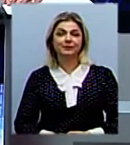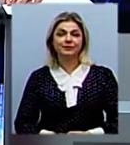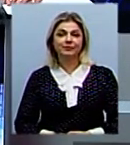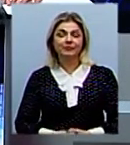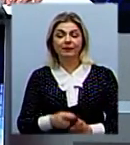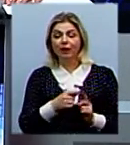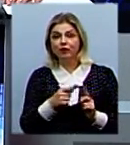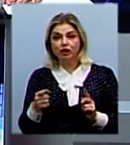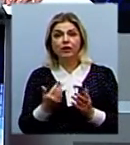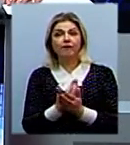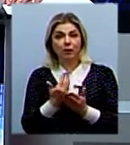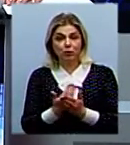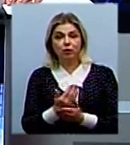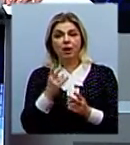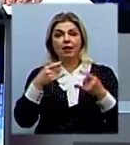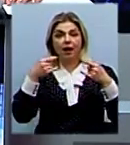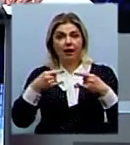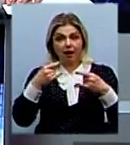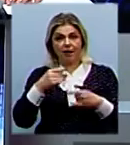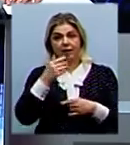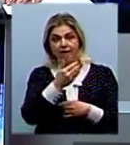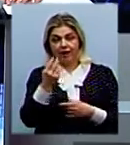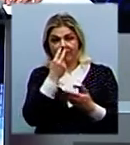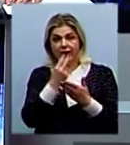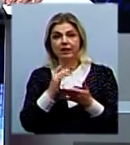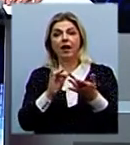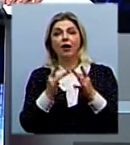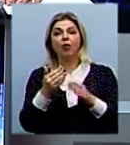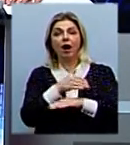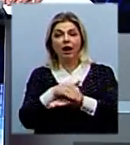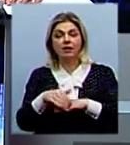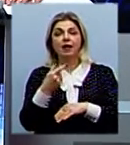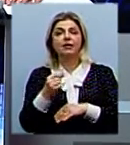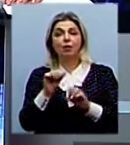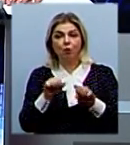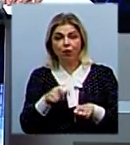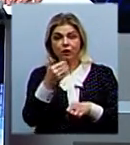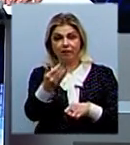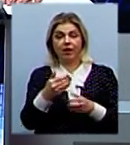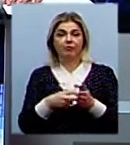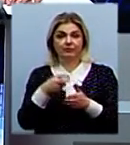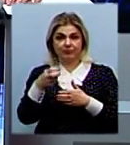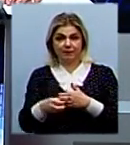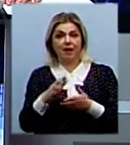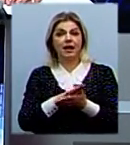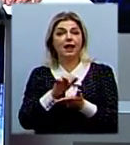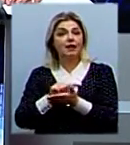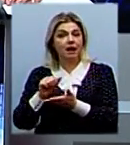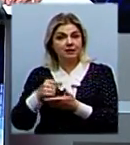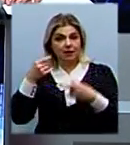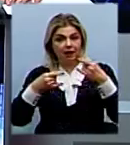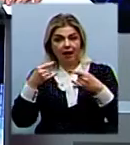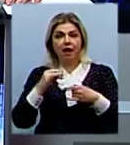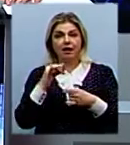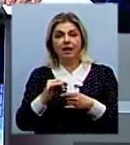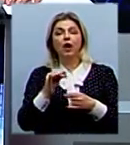Протягом випуску на екрані ви бачите нашу електронну адресу, за якою можете надсилати листи до редакції. Також вказані